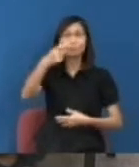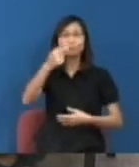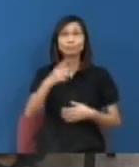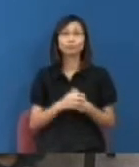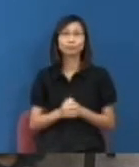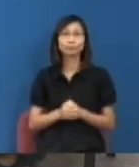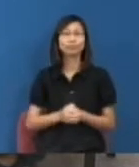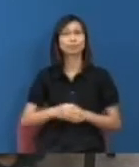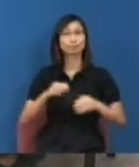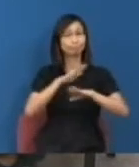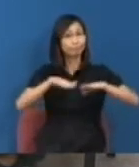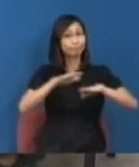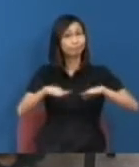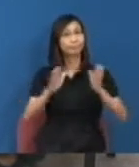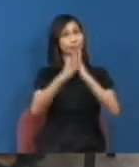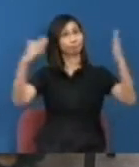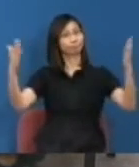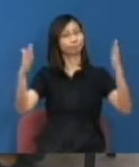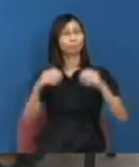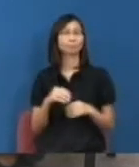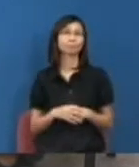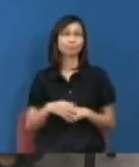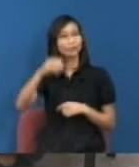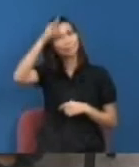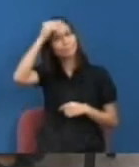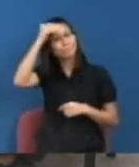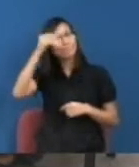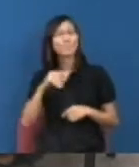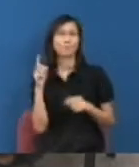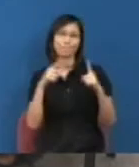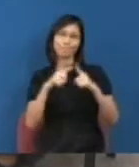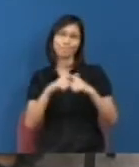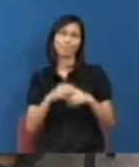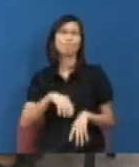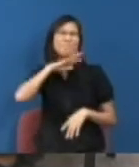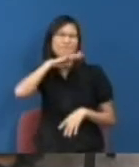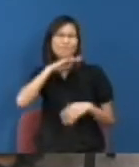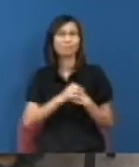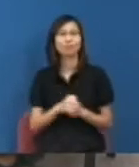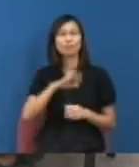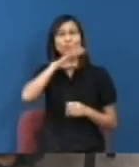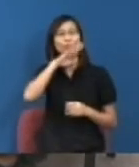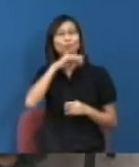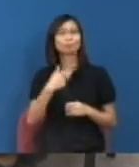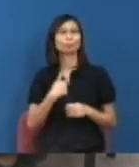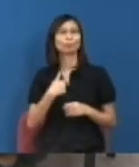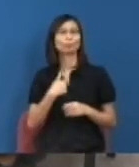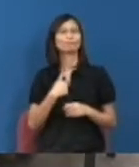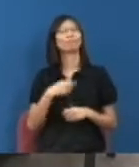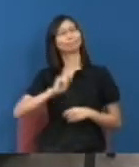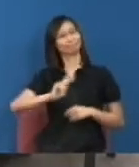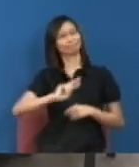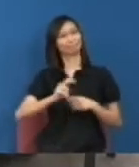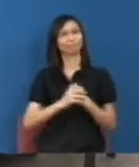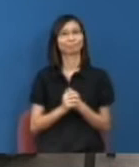邊的知識分子或是假的知識分子不要這樣說如果你說假知識分子我都不會爭得去